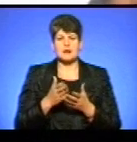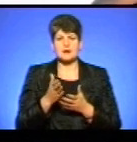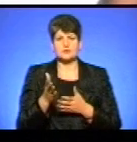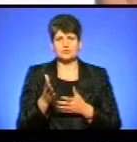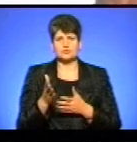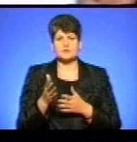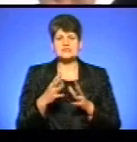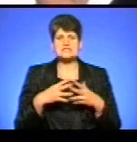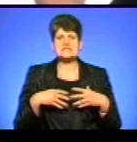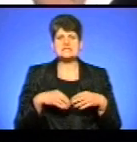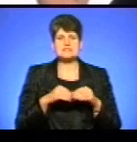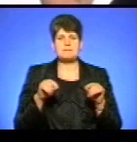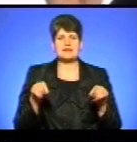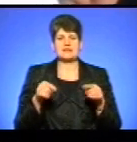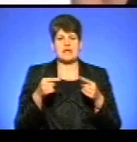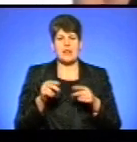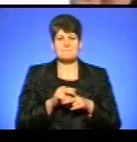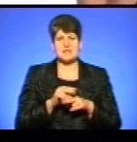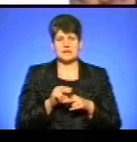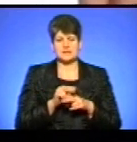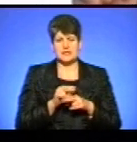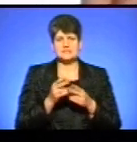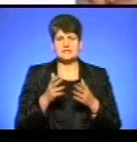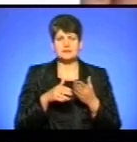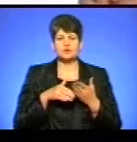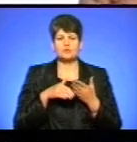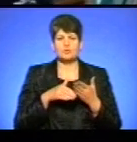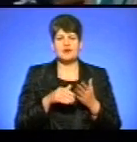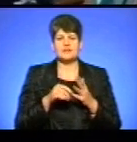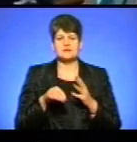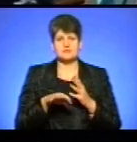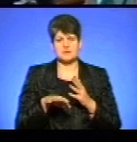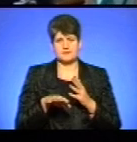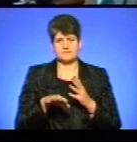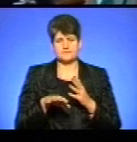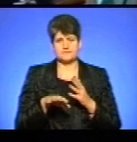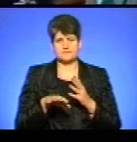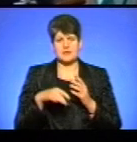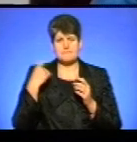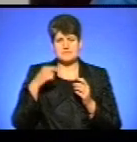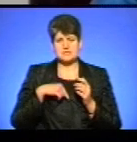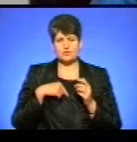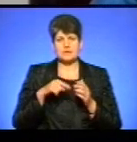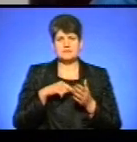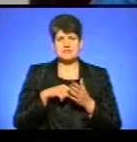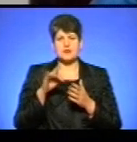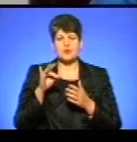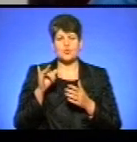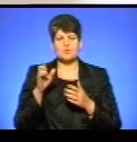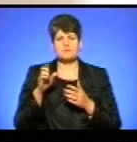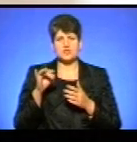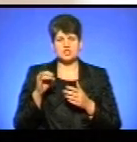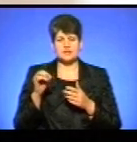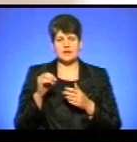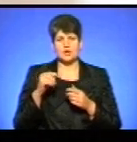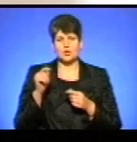сімейних реабілітацій. Де би допомагала земля? Психолог із міста Рубіжної Луганської області